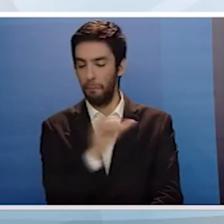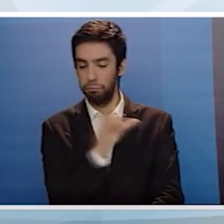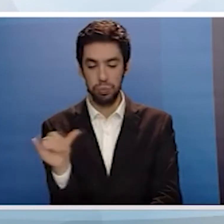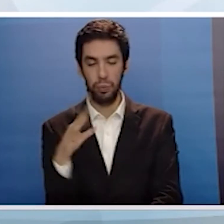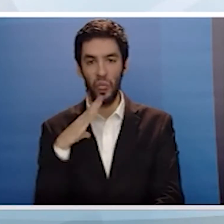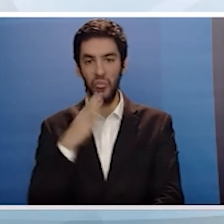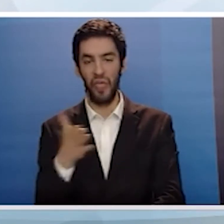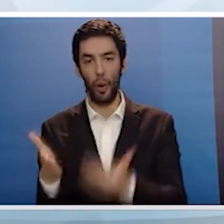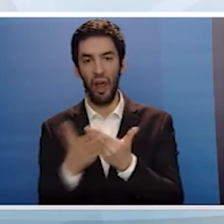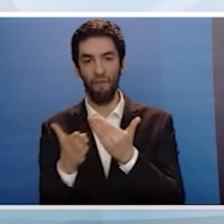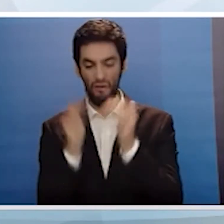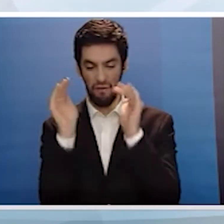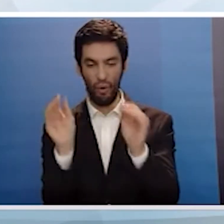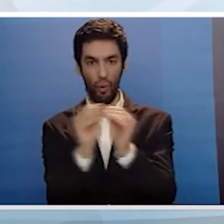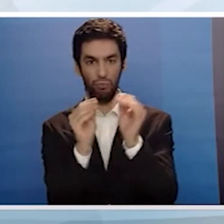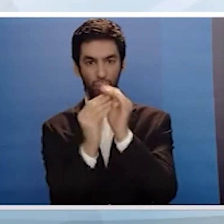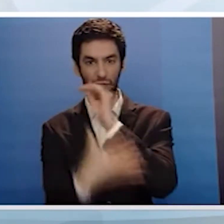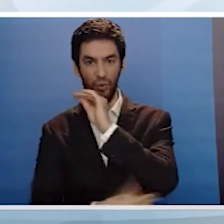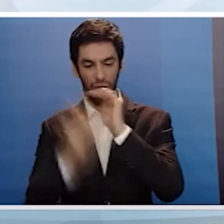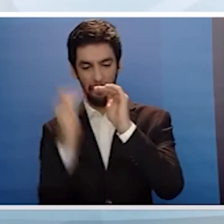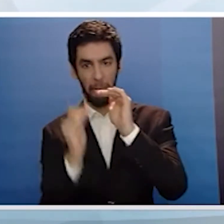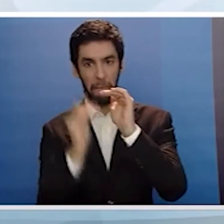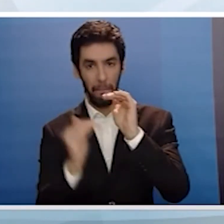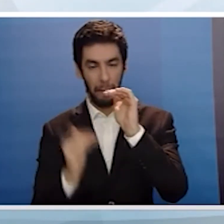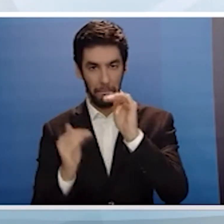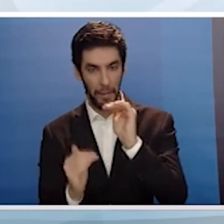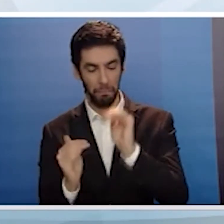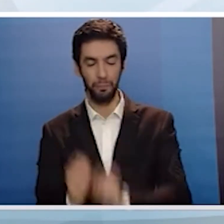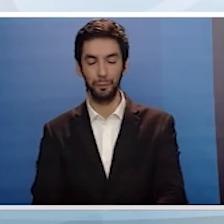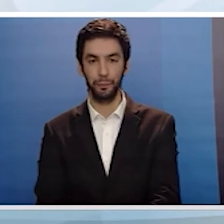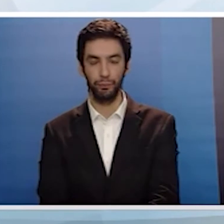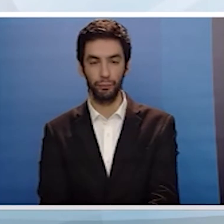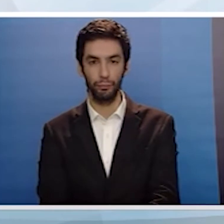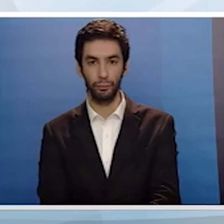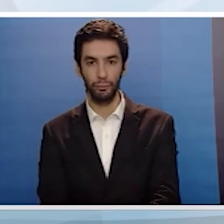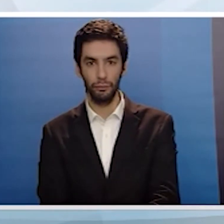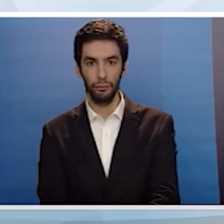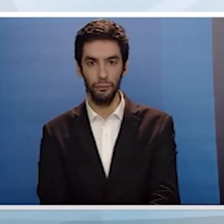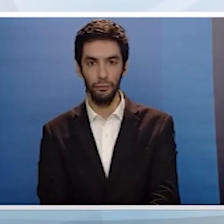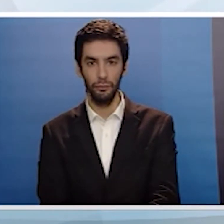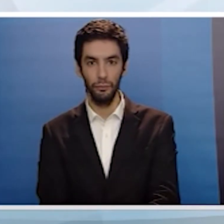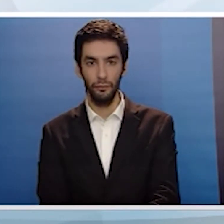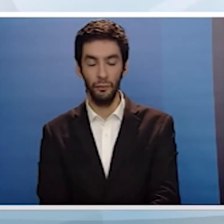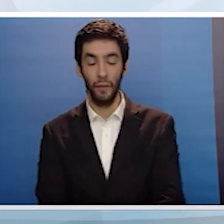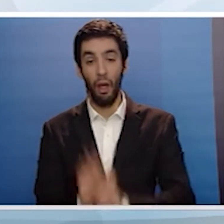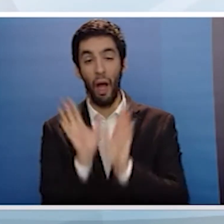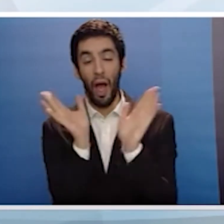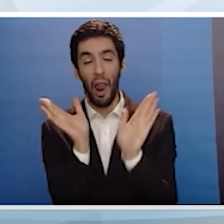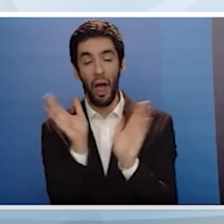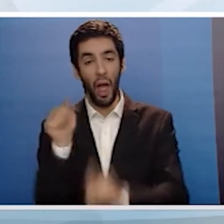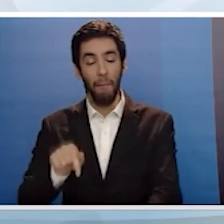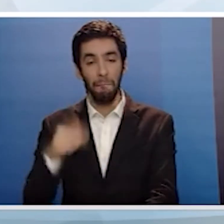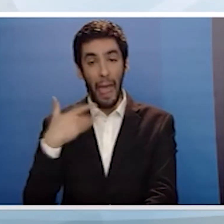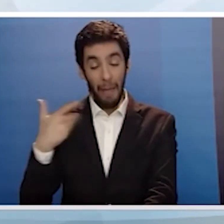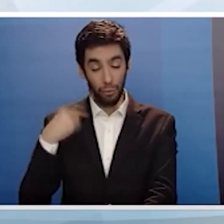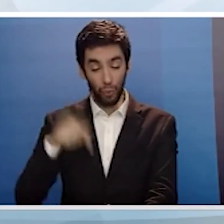την περαιτέρω φτωχοποίηση των συμπατριωτών μας Την ίδια στιγμή αντιλαμβανόμαστε και την κρισιμότητα των στιγμών και την οποία